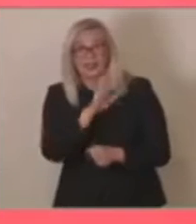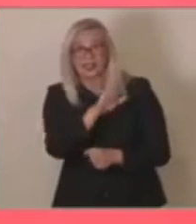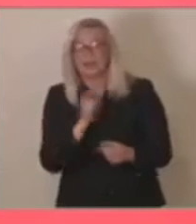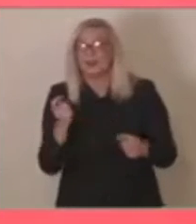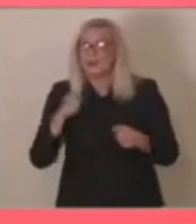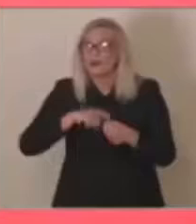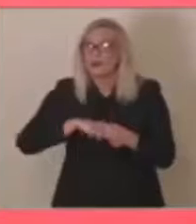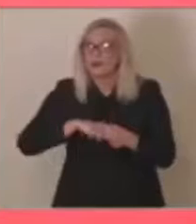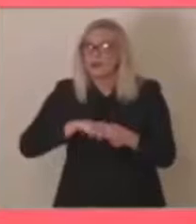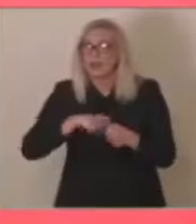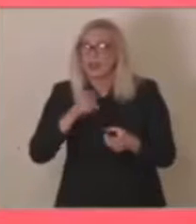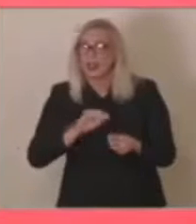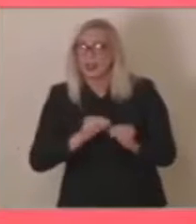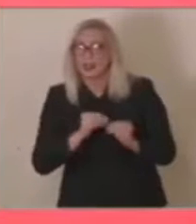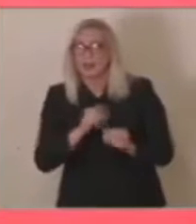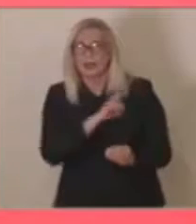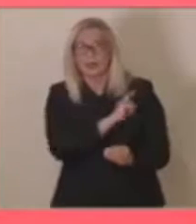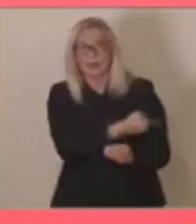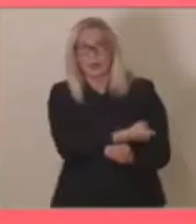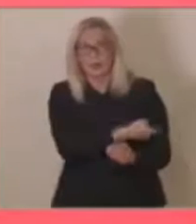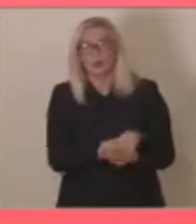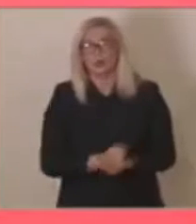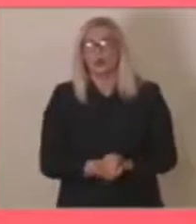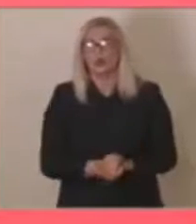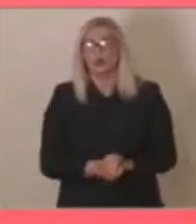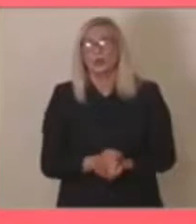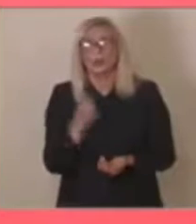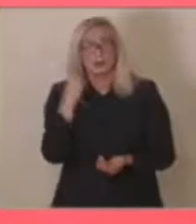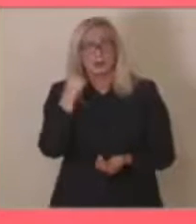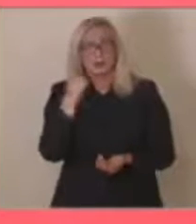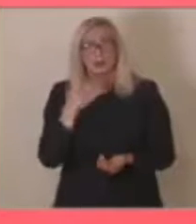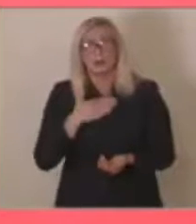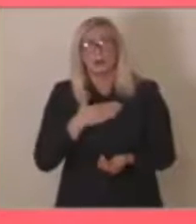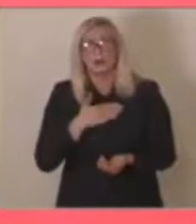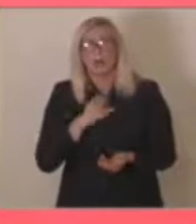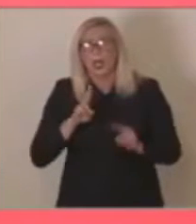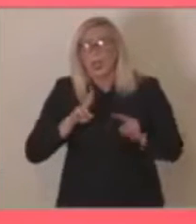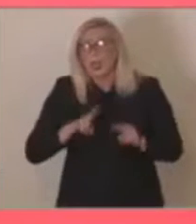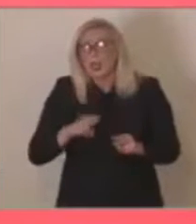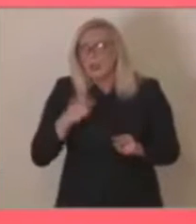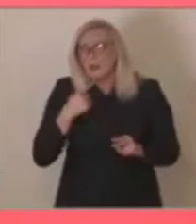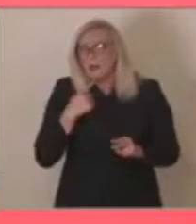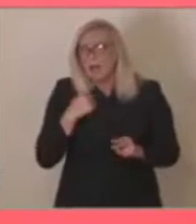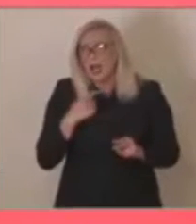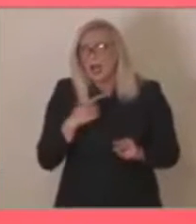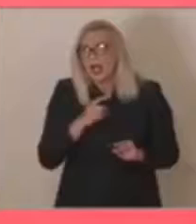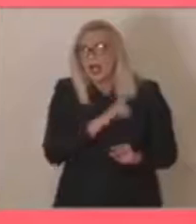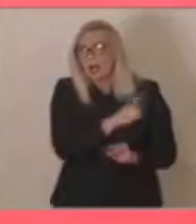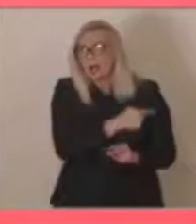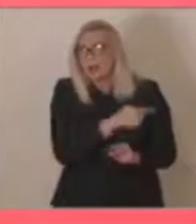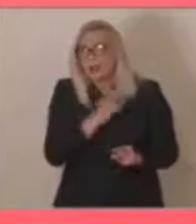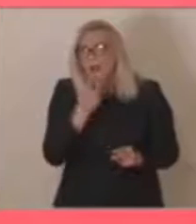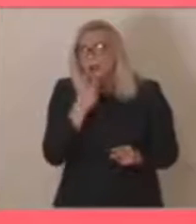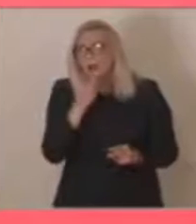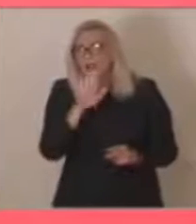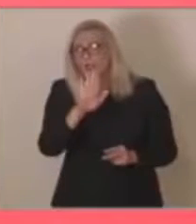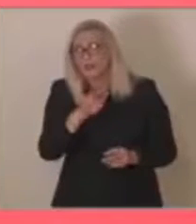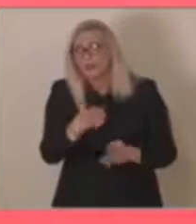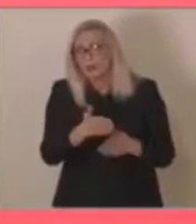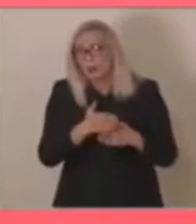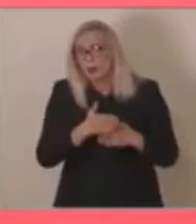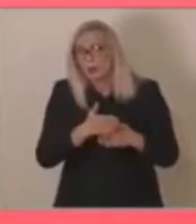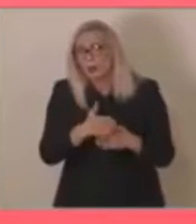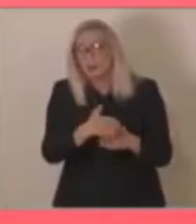вклучување на пазарот на трудот. Мислам дека постои голем потенцијал во поглед на нимниот придонес